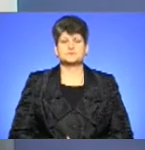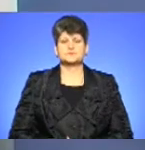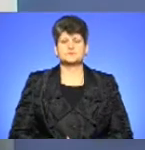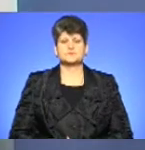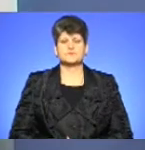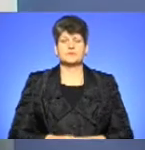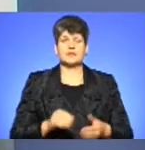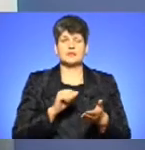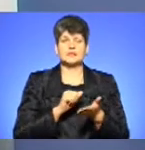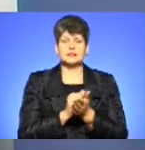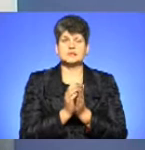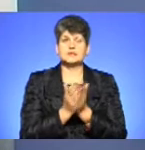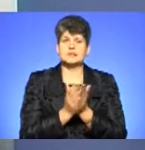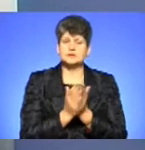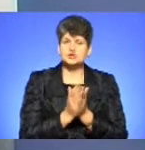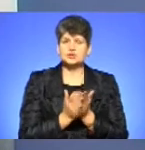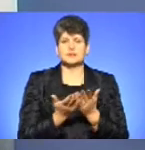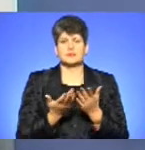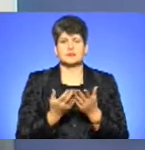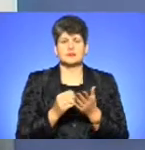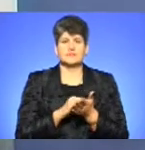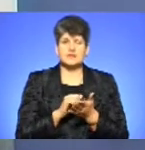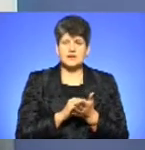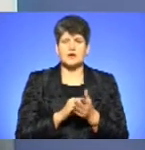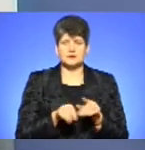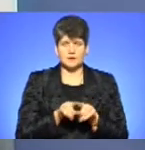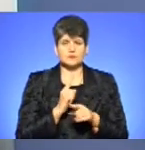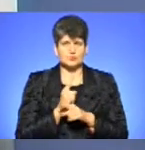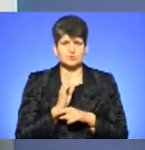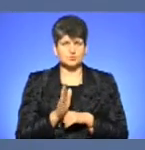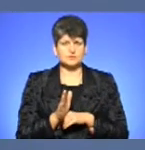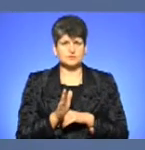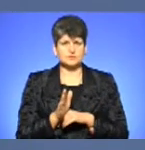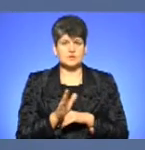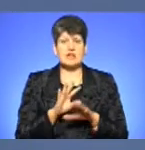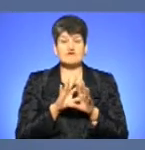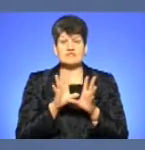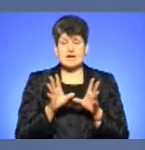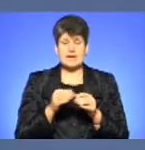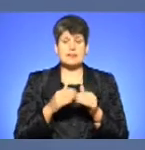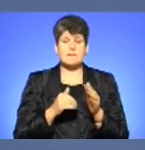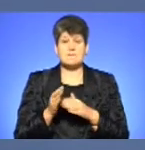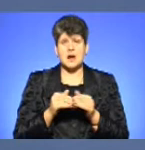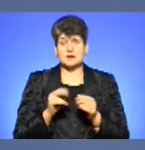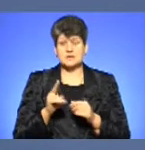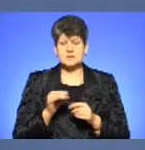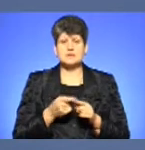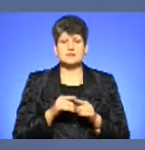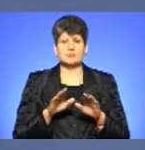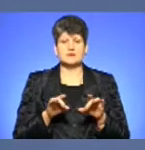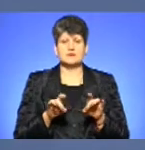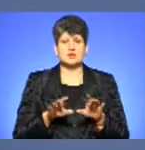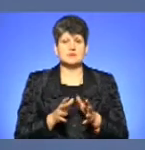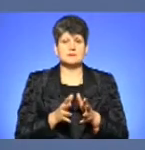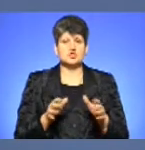Друковані книжки і видання також підпадають під заборону? Взагалі, на практиці, я думаю, треба буде вирішувати вже